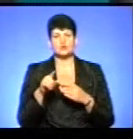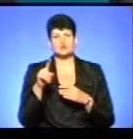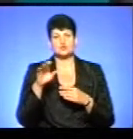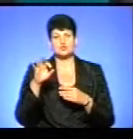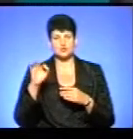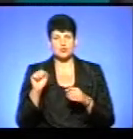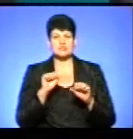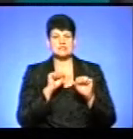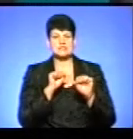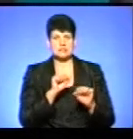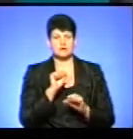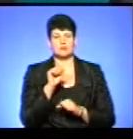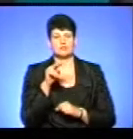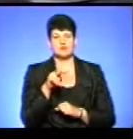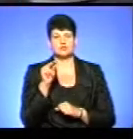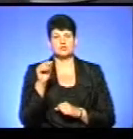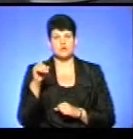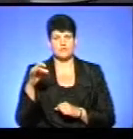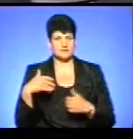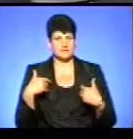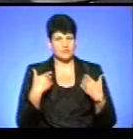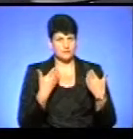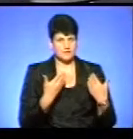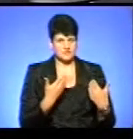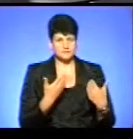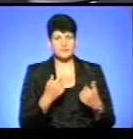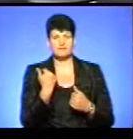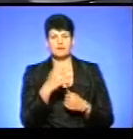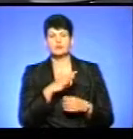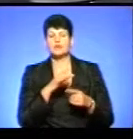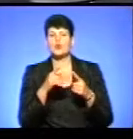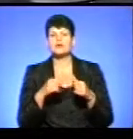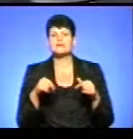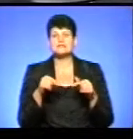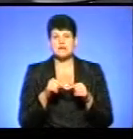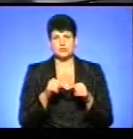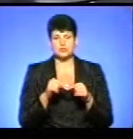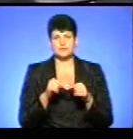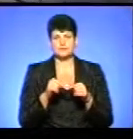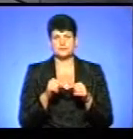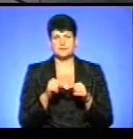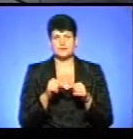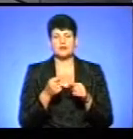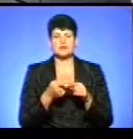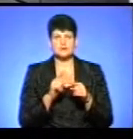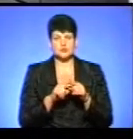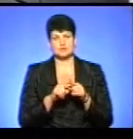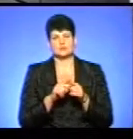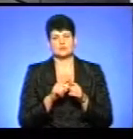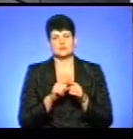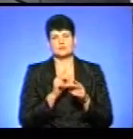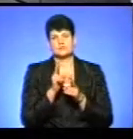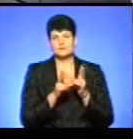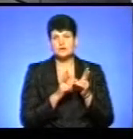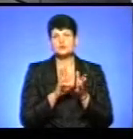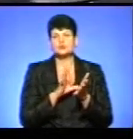Людмилою Чеховською. Вітаю вас, Люда. Дякую. Людмила, ви були організатором петиції, яка набрала достатню кількість голосів, аби бути